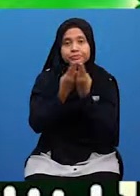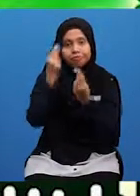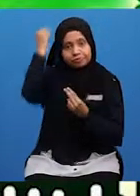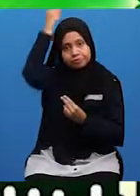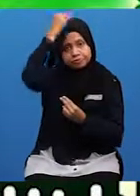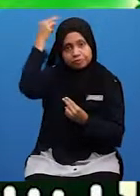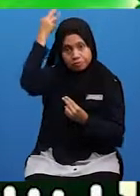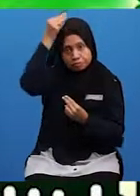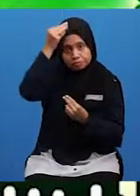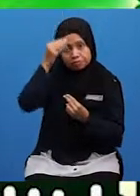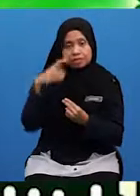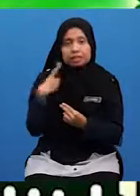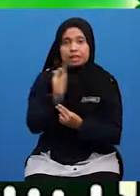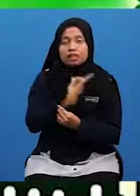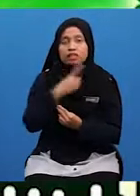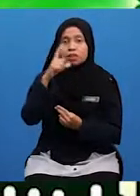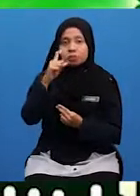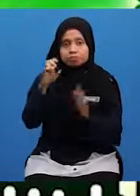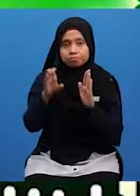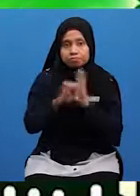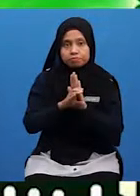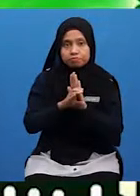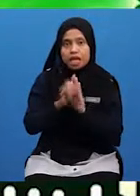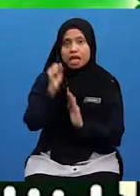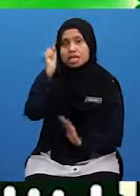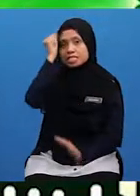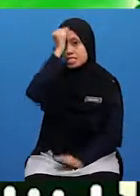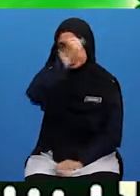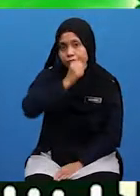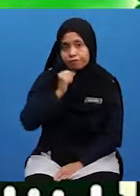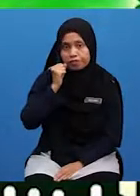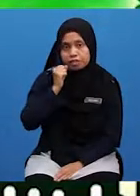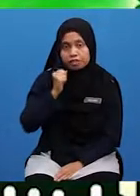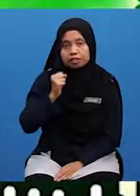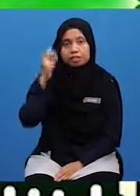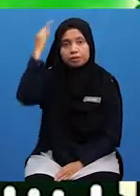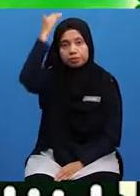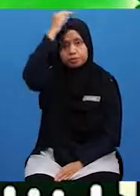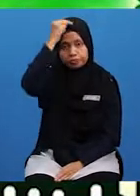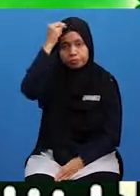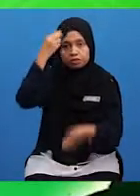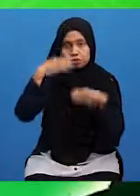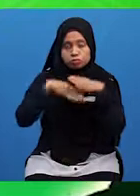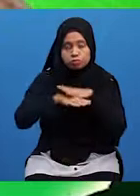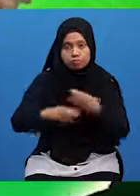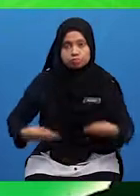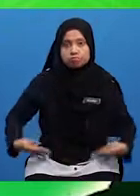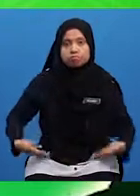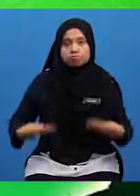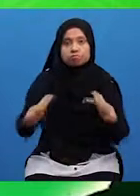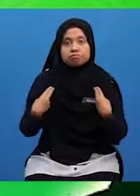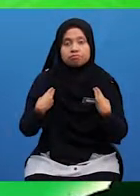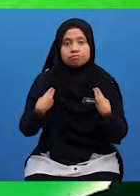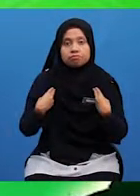Kita mesti mencontohi sifat Nabi dalam kehidupan Sebelum